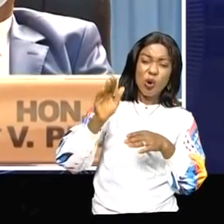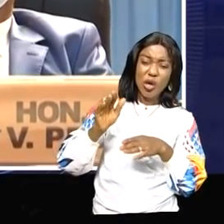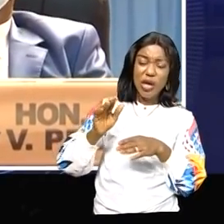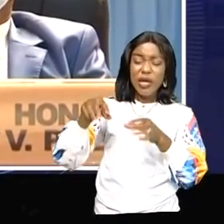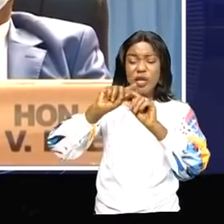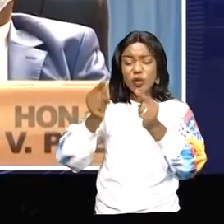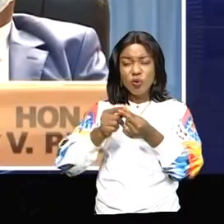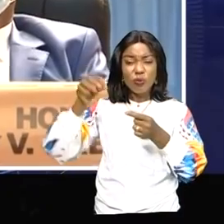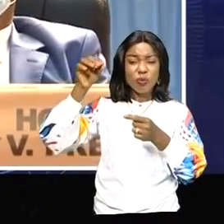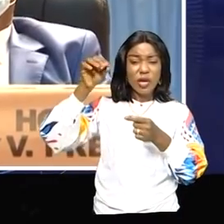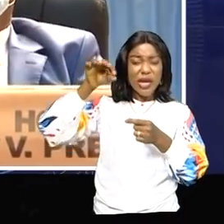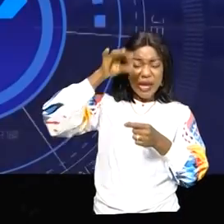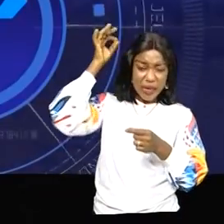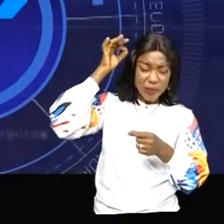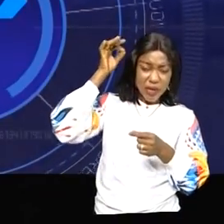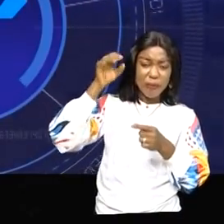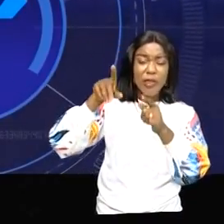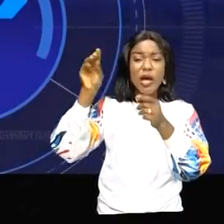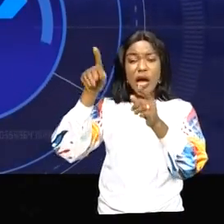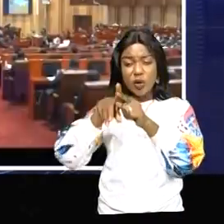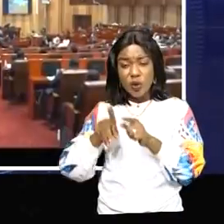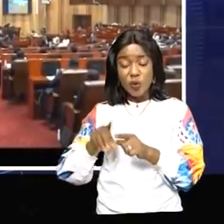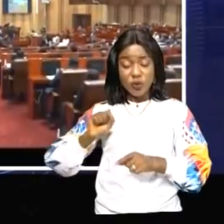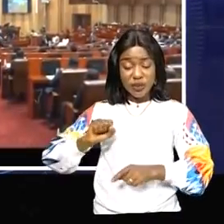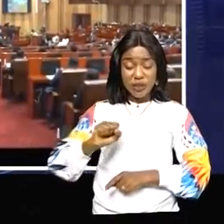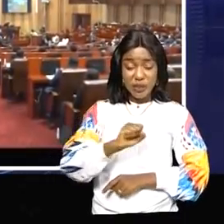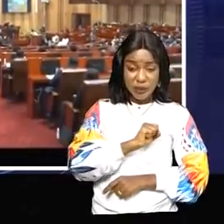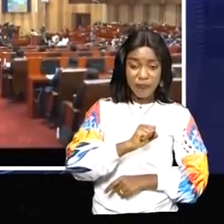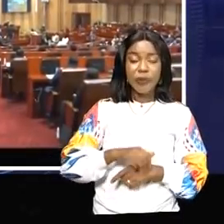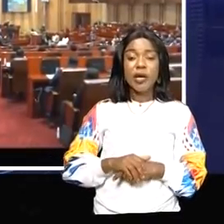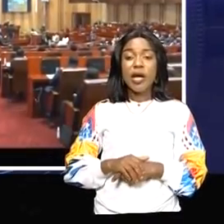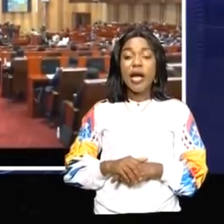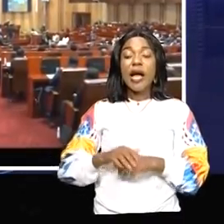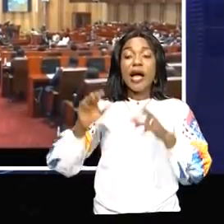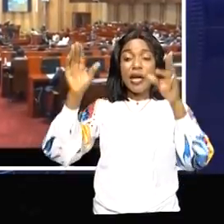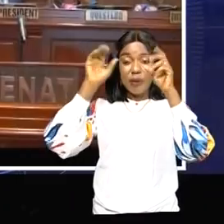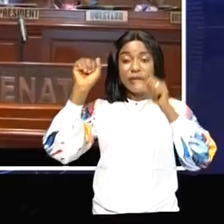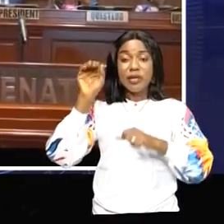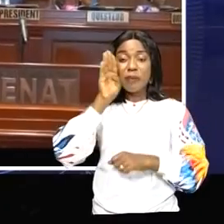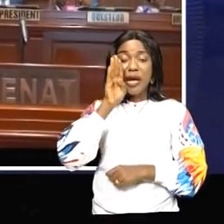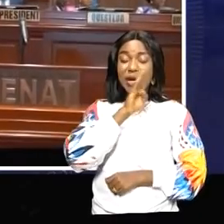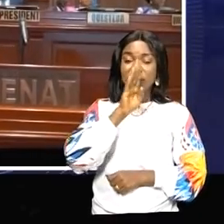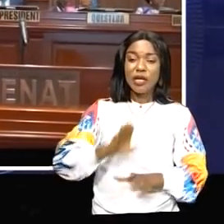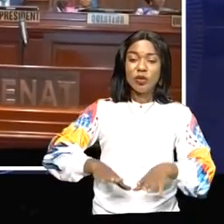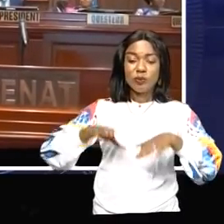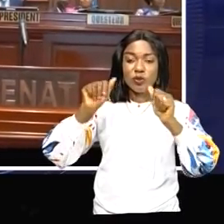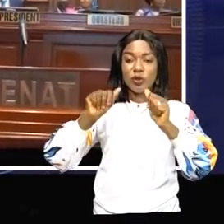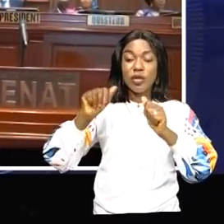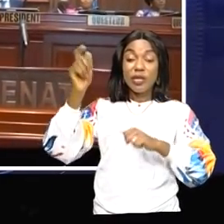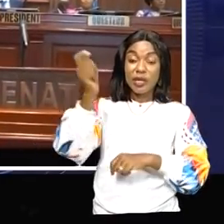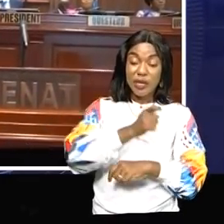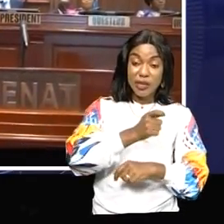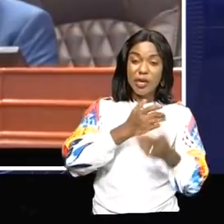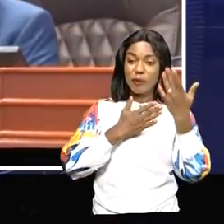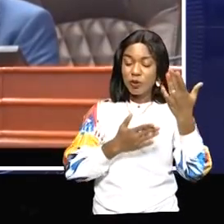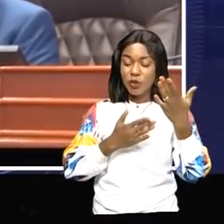explicité par le premier vice-président. Au Sénat, Modeste Bahati Loukwebo a présidé la plénière d'adoption du calendrier qui s'intéresse